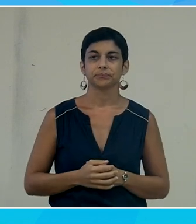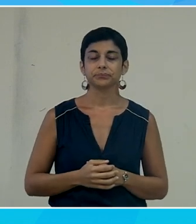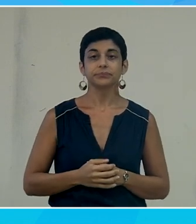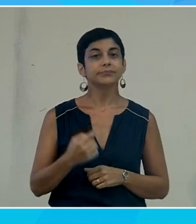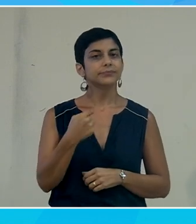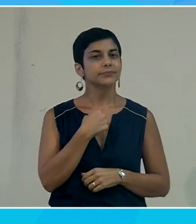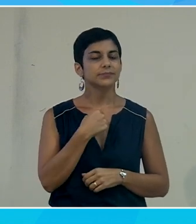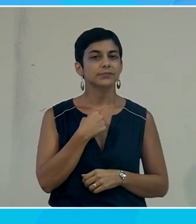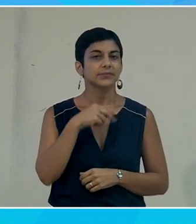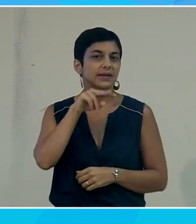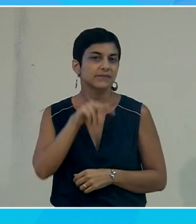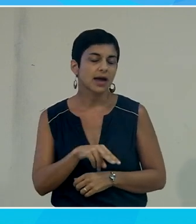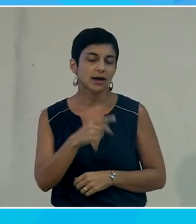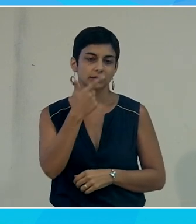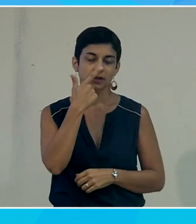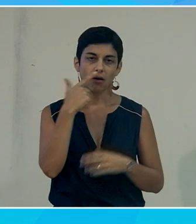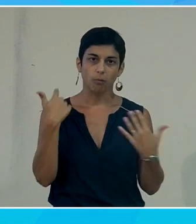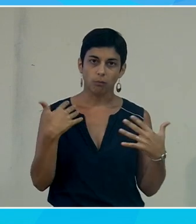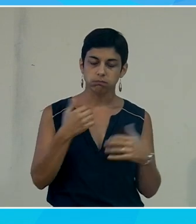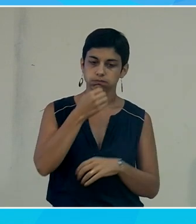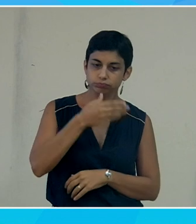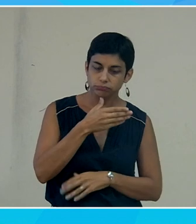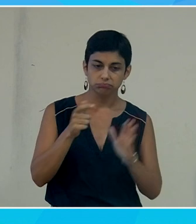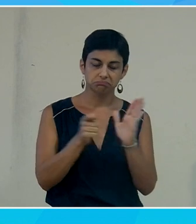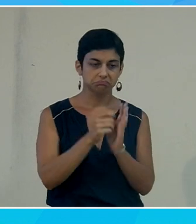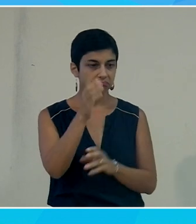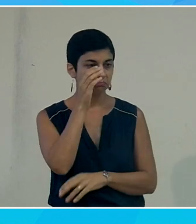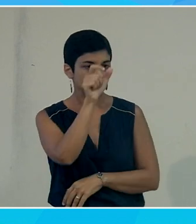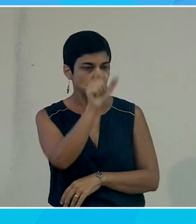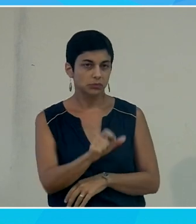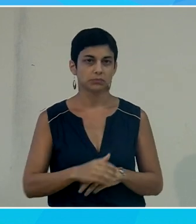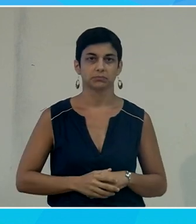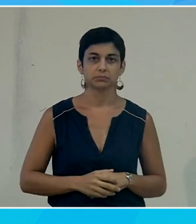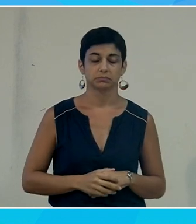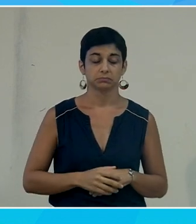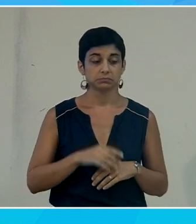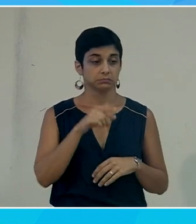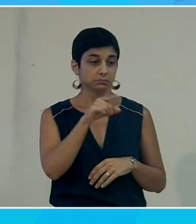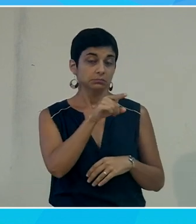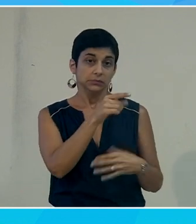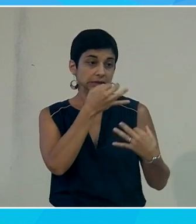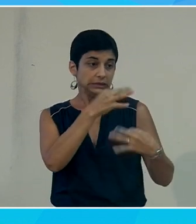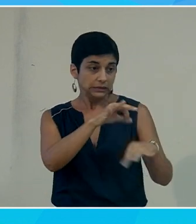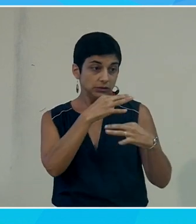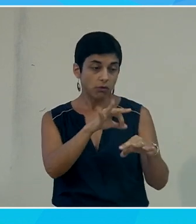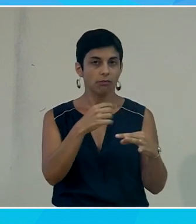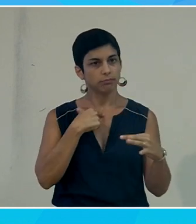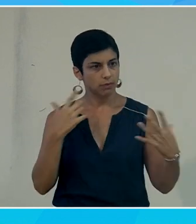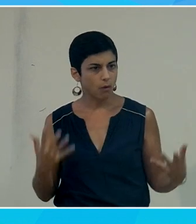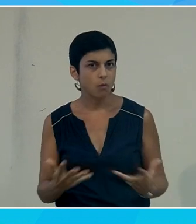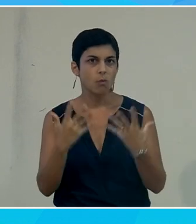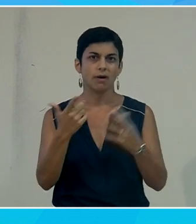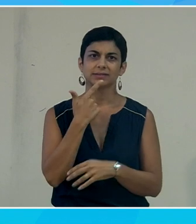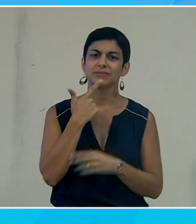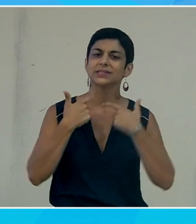Moi, ce qui m'impressionne à t'entendre, c'est une certaine distorsion entre ce discours qui est plutôt encourageant,'est-à-dire que l